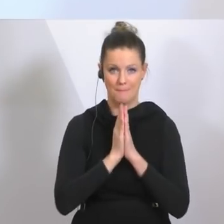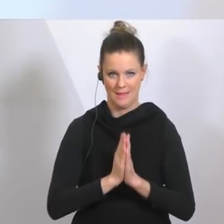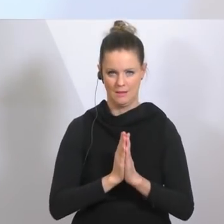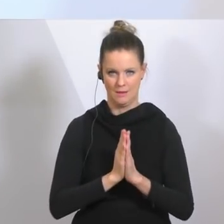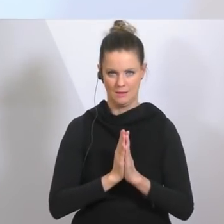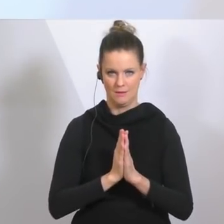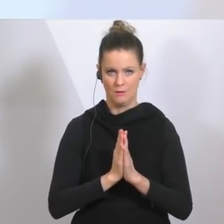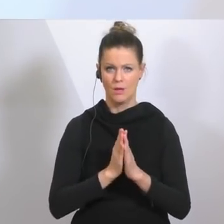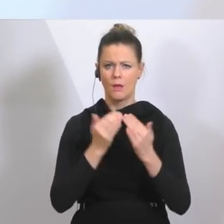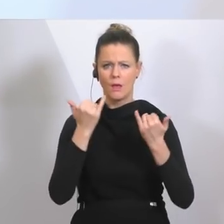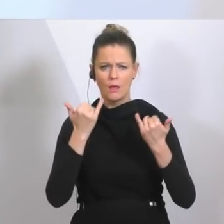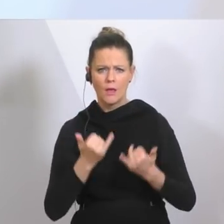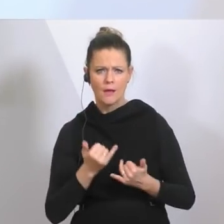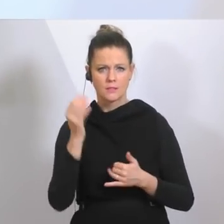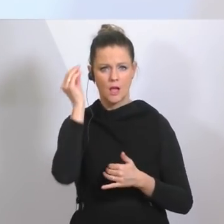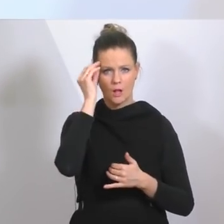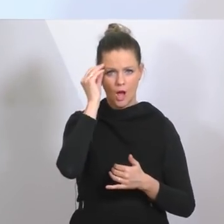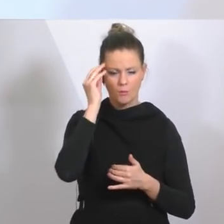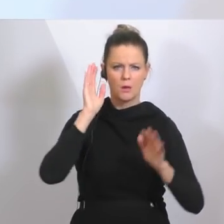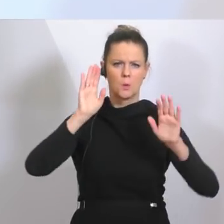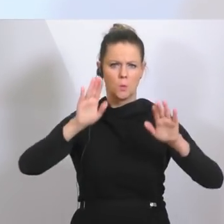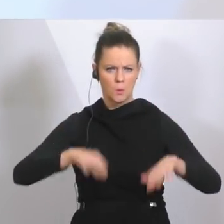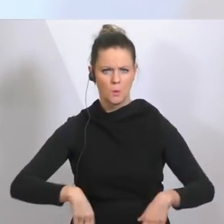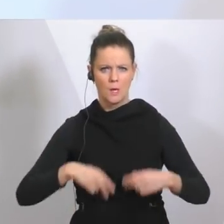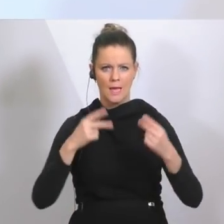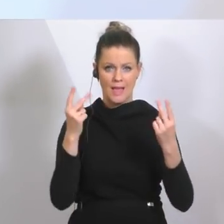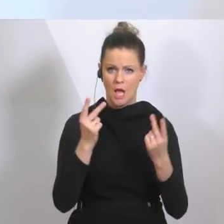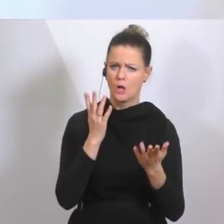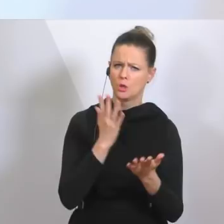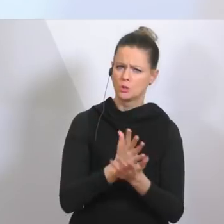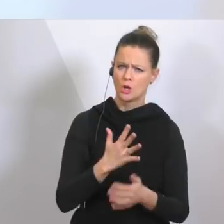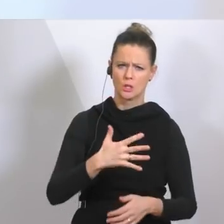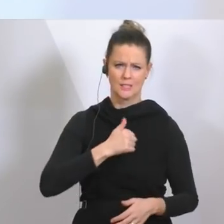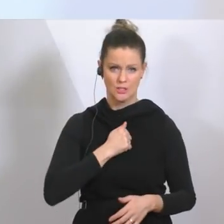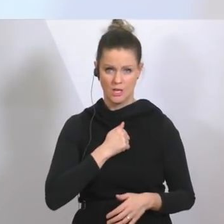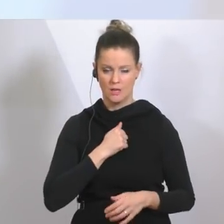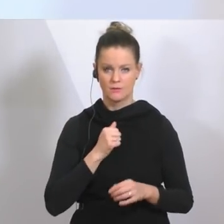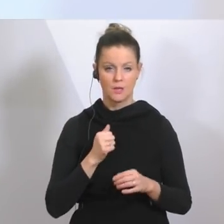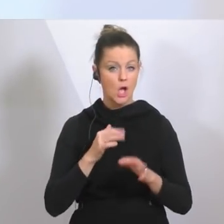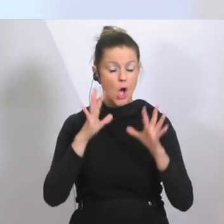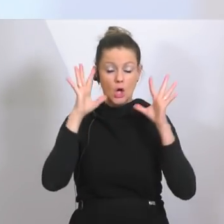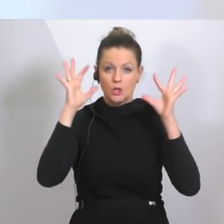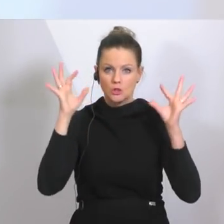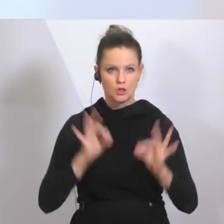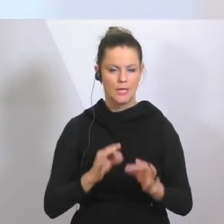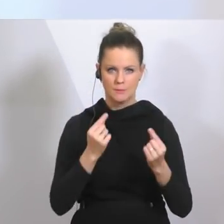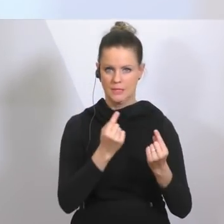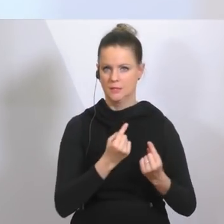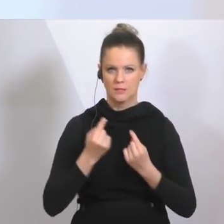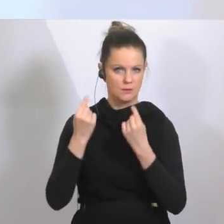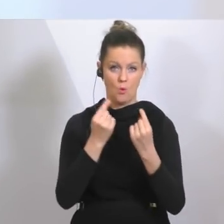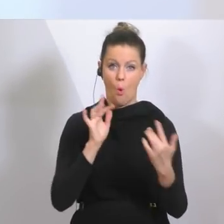jetzt zu glauben, dass ein Nachlassen bedeutet, dass wir es schon geschafft haben, wäre das Schlimmste und